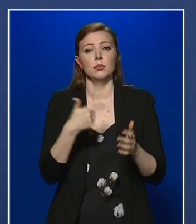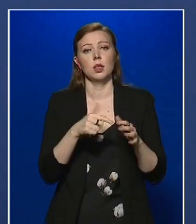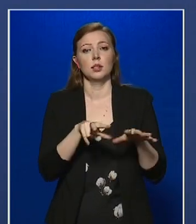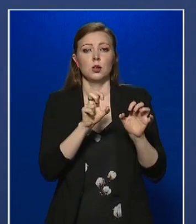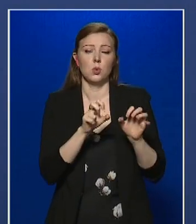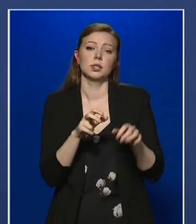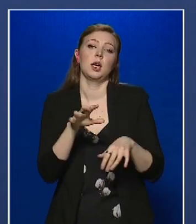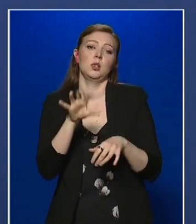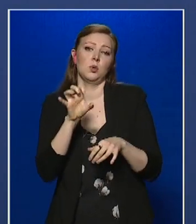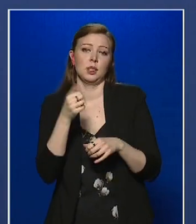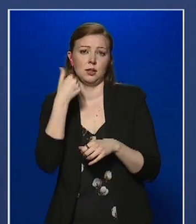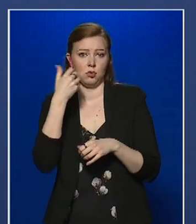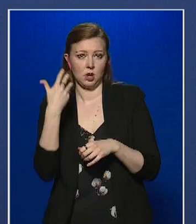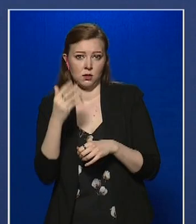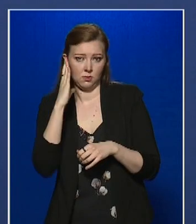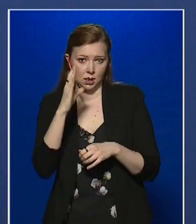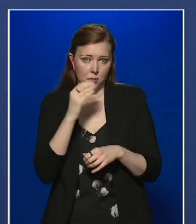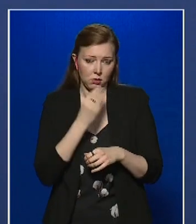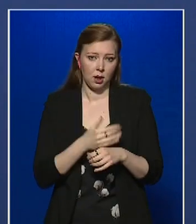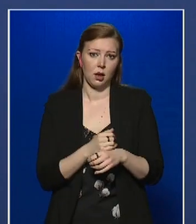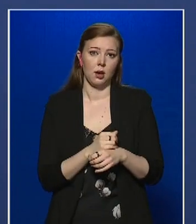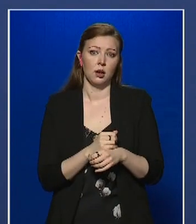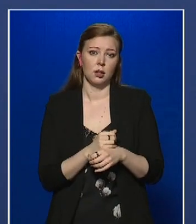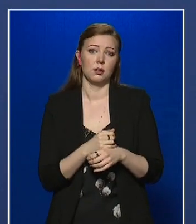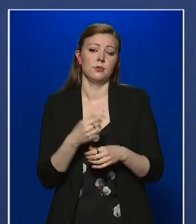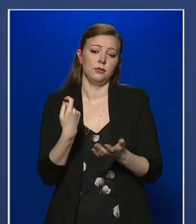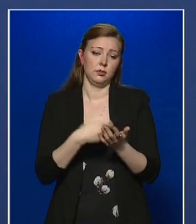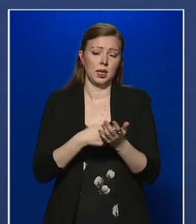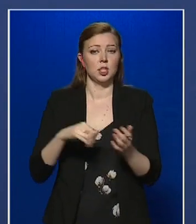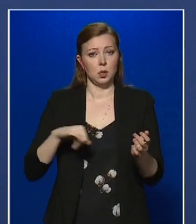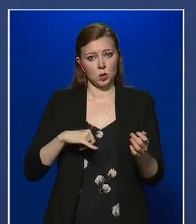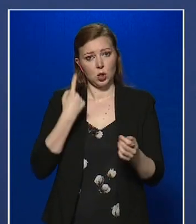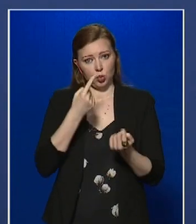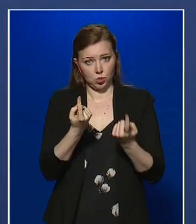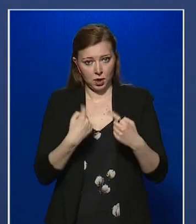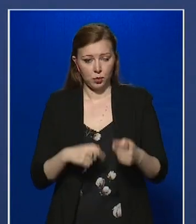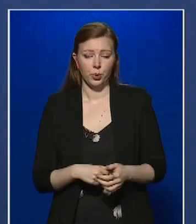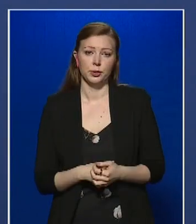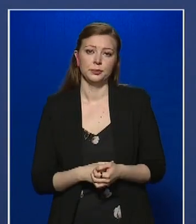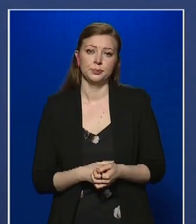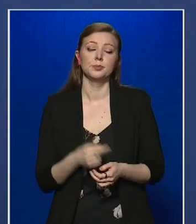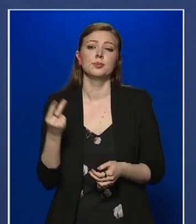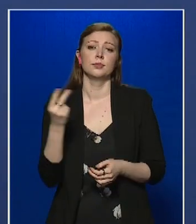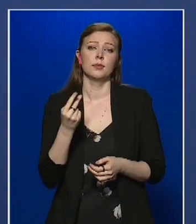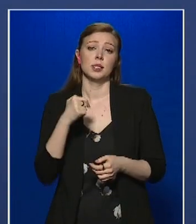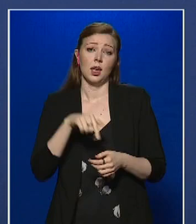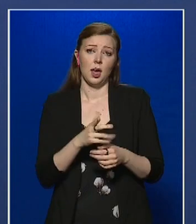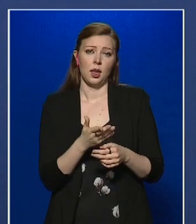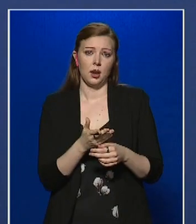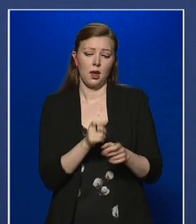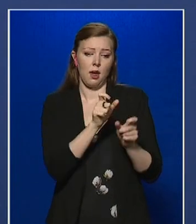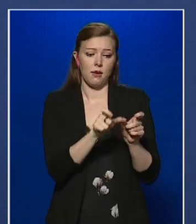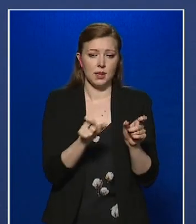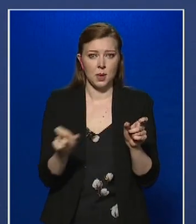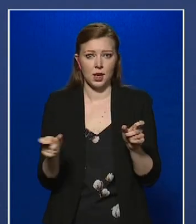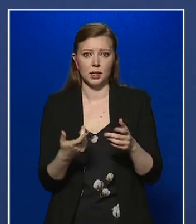és több mint 150 ember fizetésének a biztosítása érdekében. Természetesen erre a fejenként